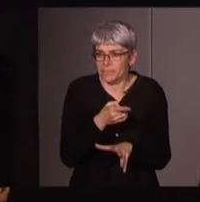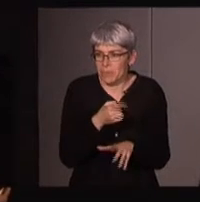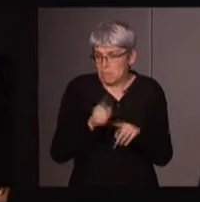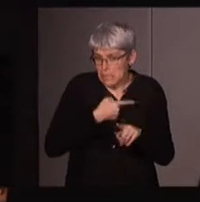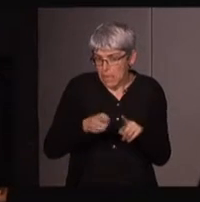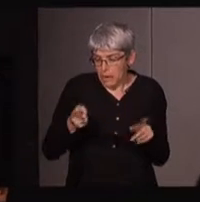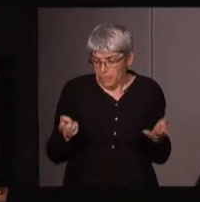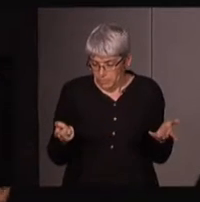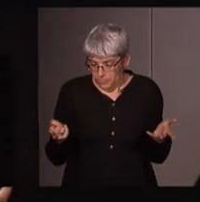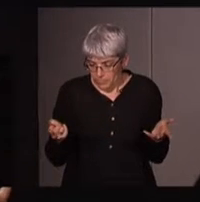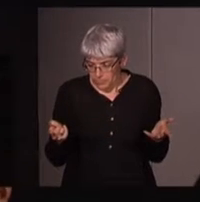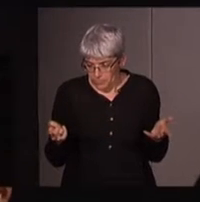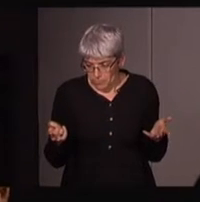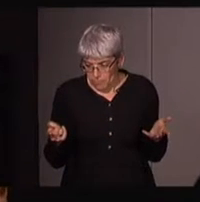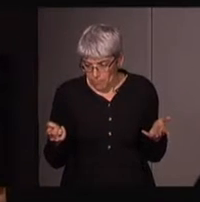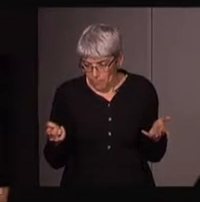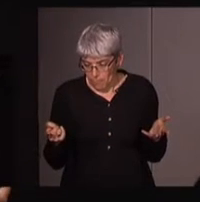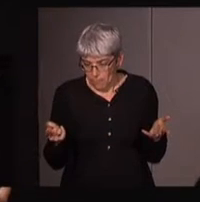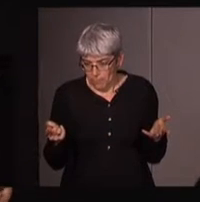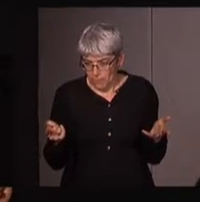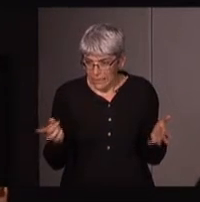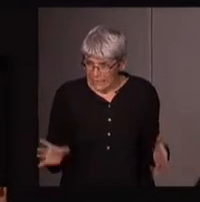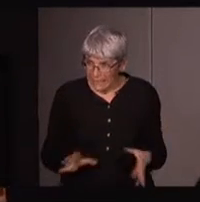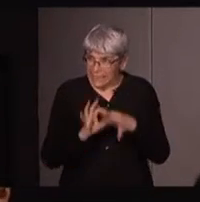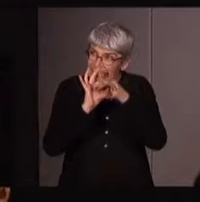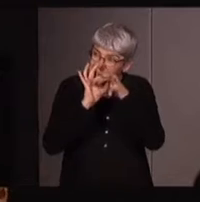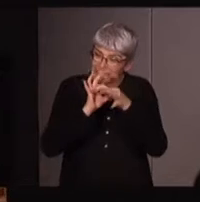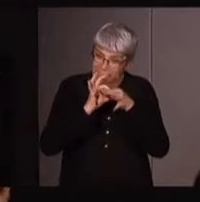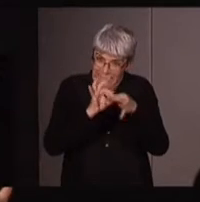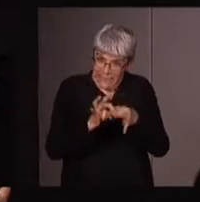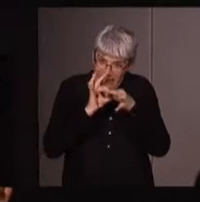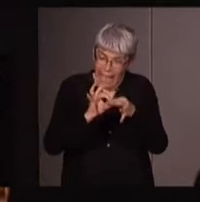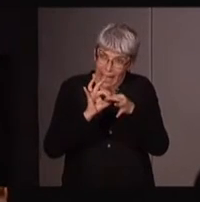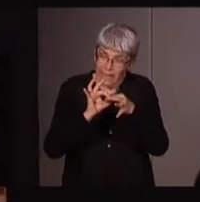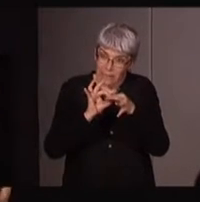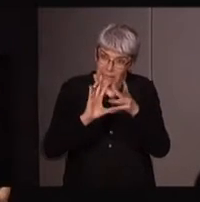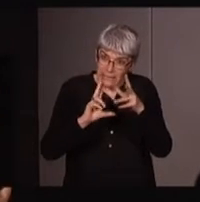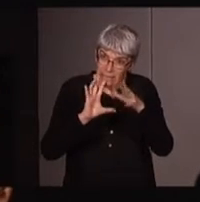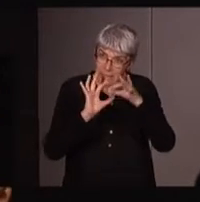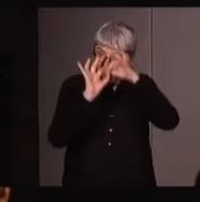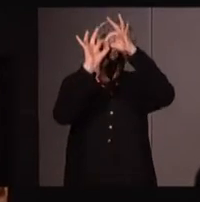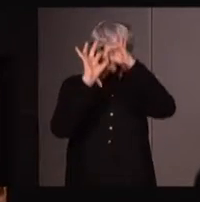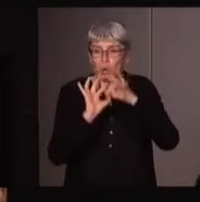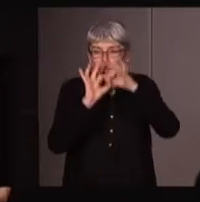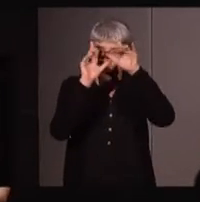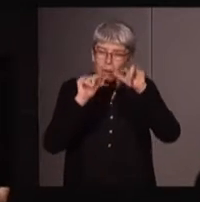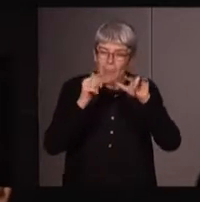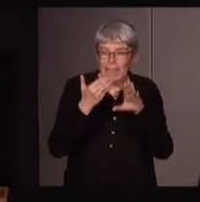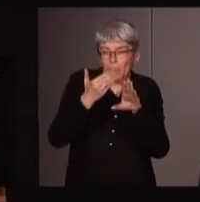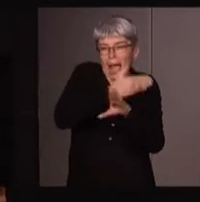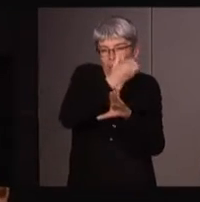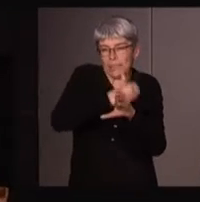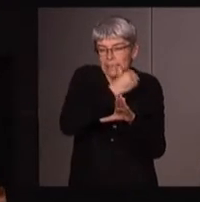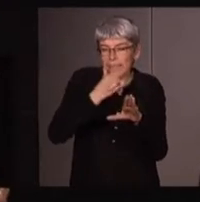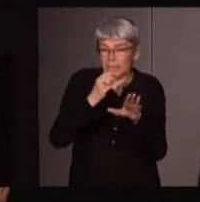bizarre de revendiquer des liens spirituels néopayens, mais qu'elles revendiquent très clairement comme des